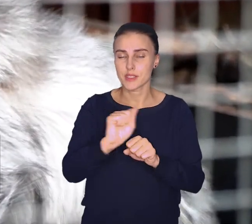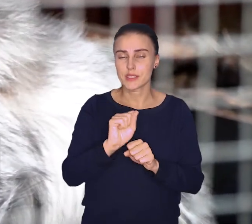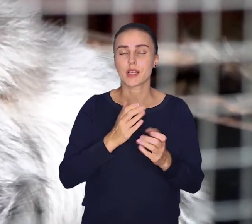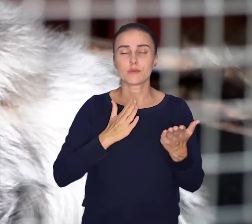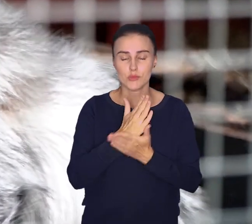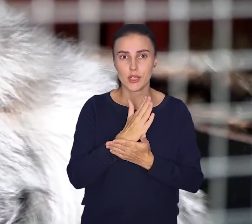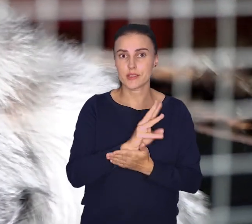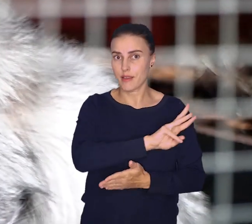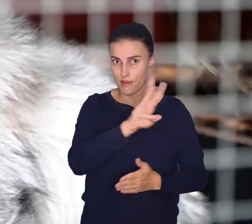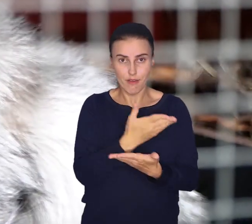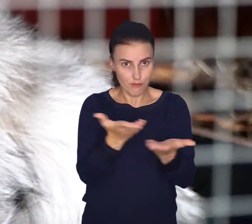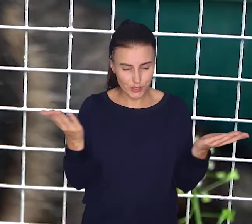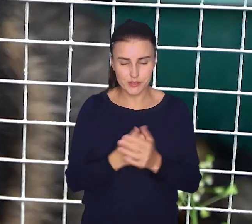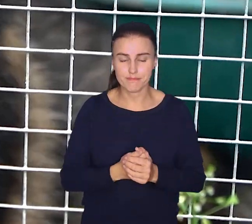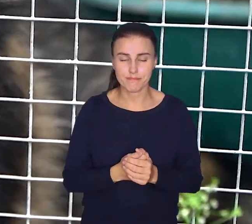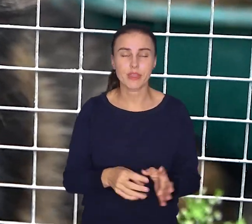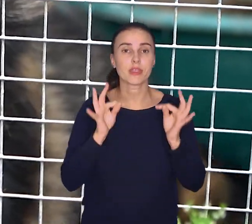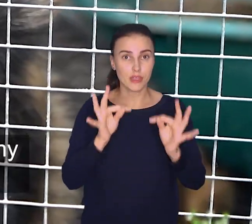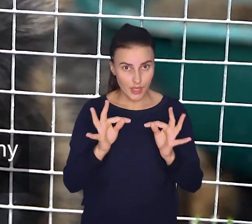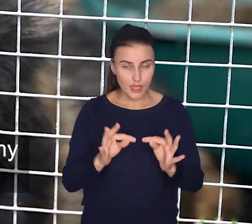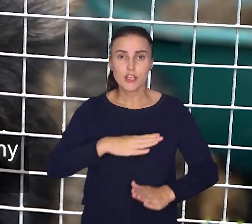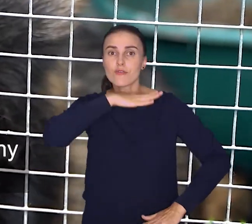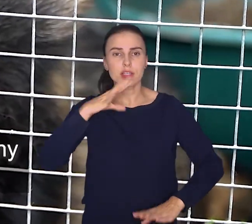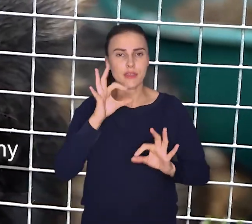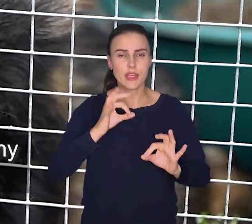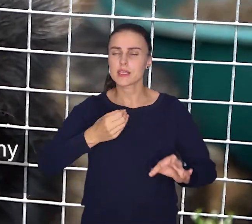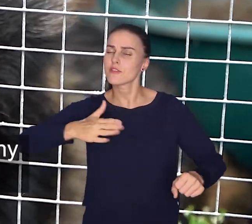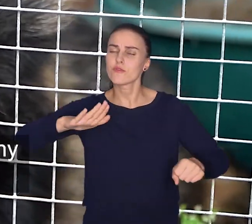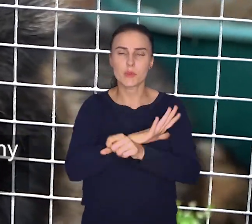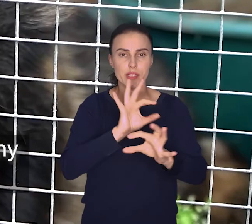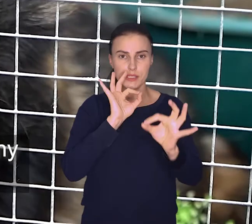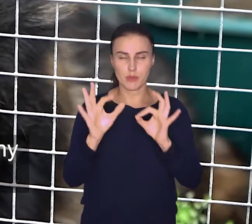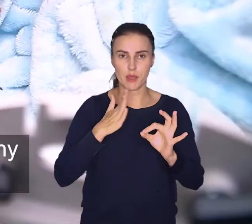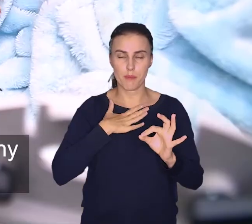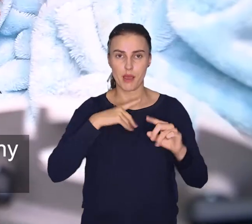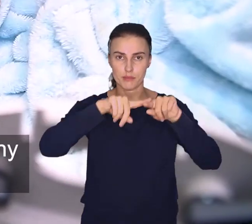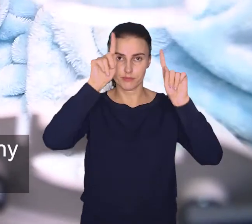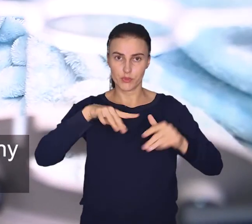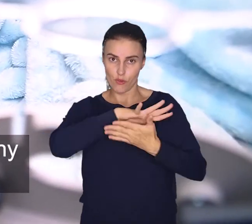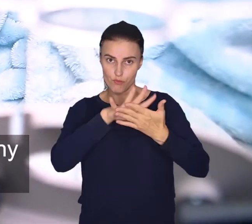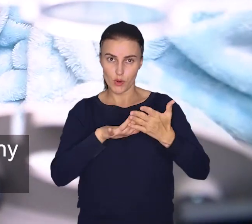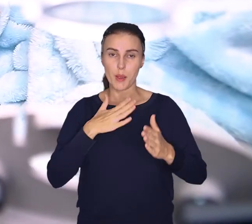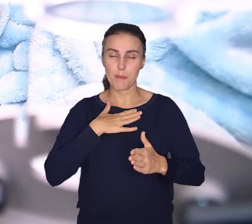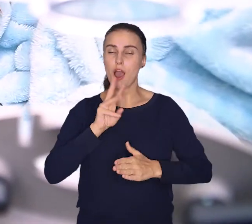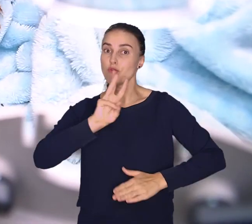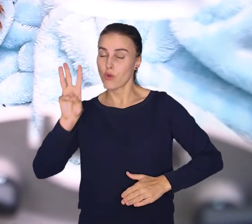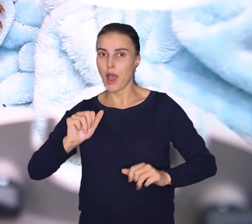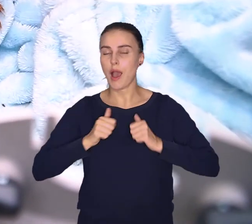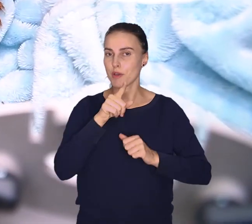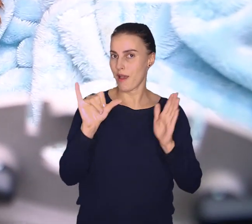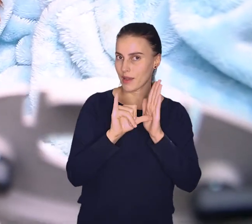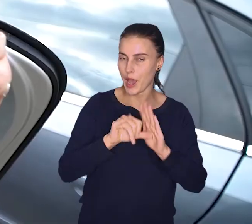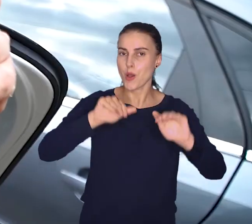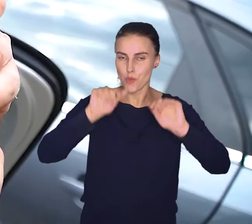właśnie przez Was. Nie inaczej jest tym razem. Wystarczy wypełnić specjalnie przygotowany formularz na naszym portalu, by Wasz